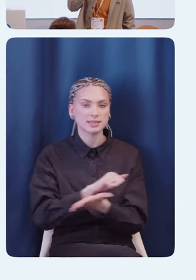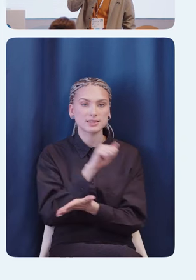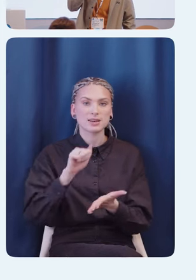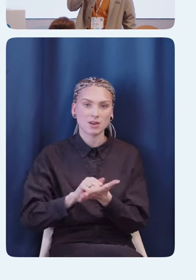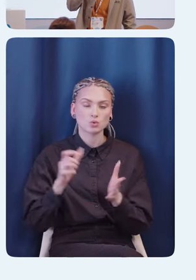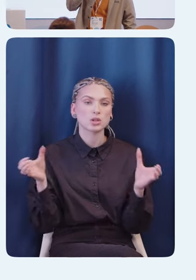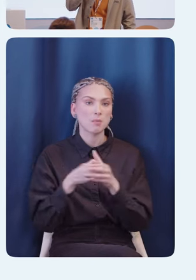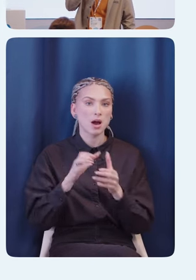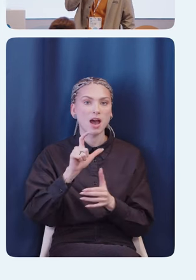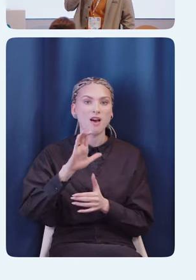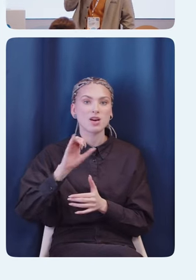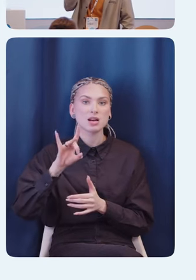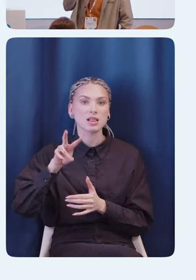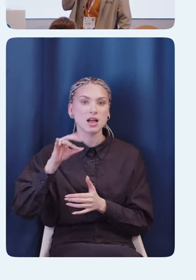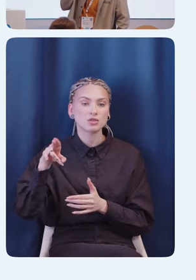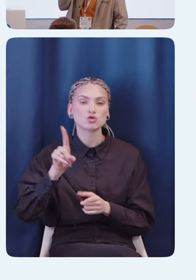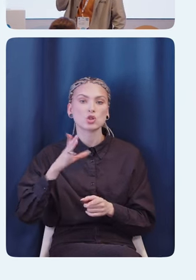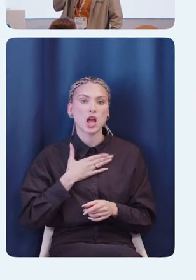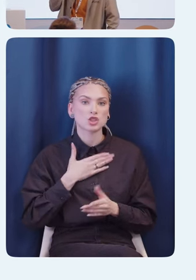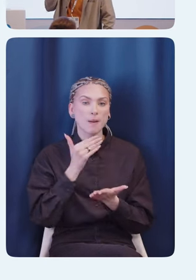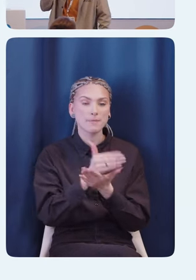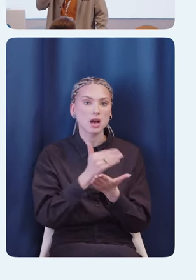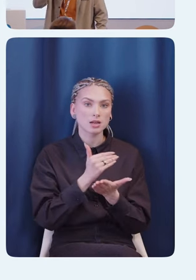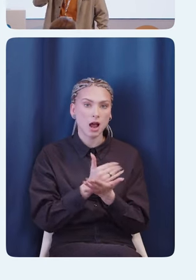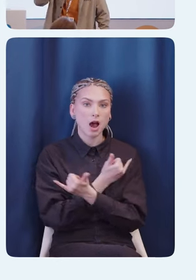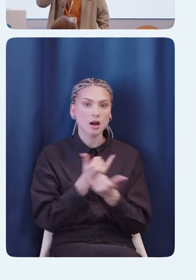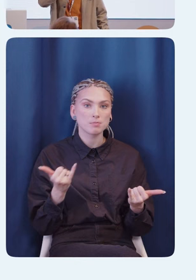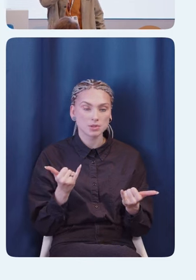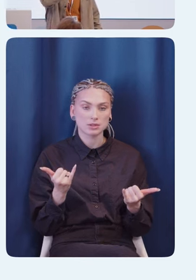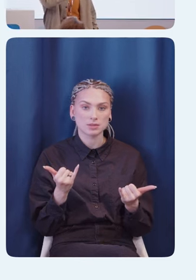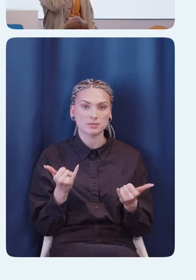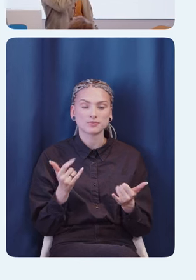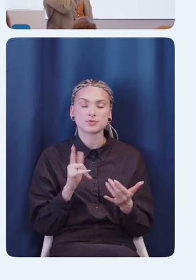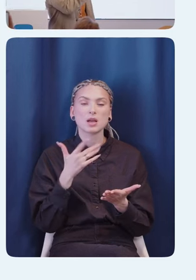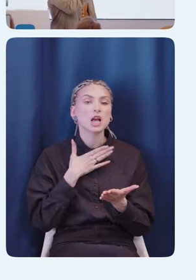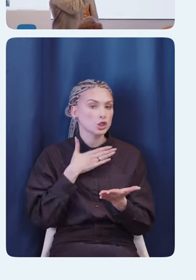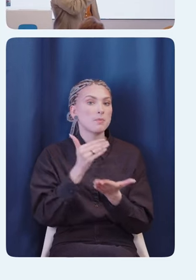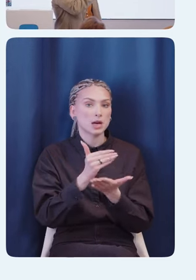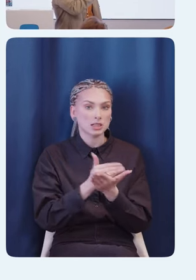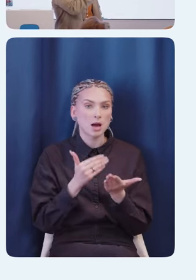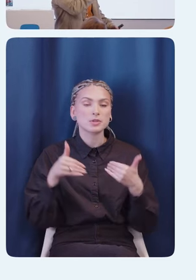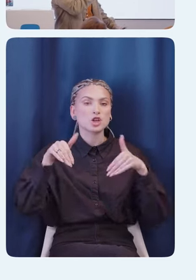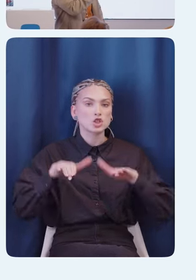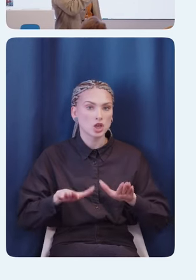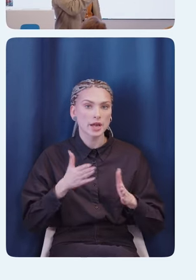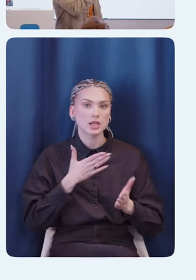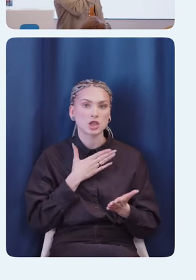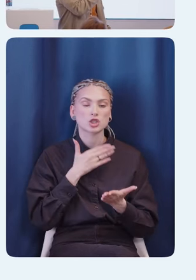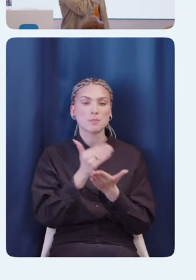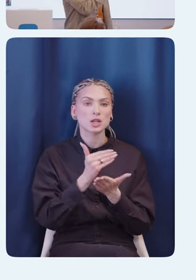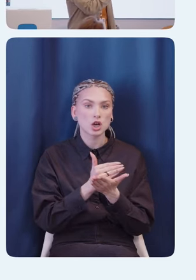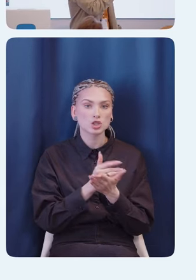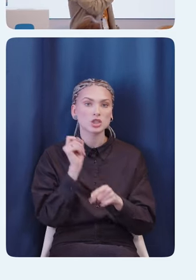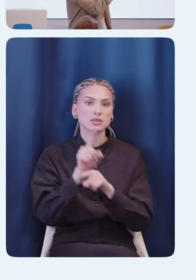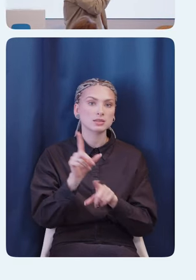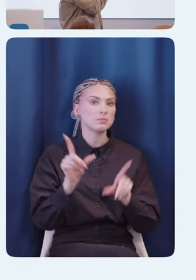что наши программные средства, не программные средства, наши программные решения, наши приложения по